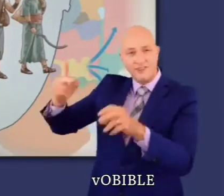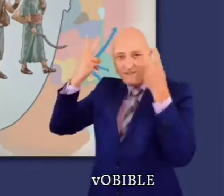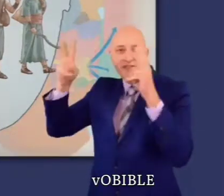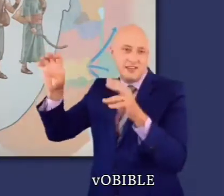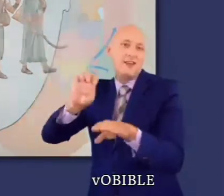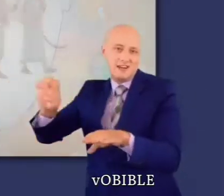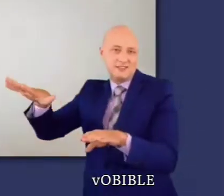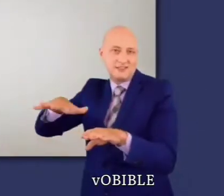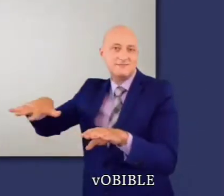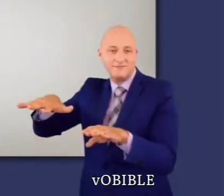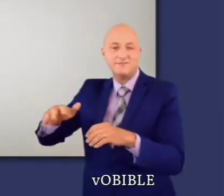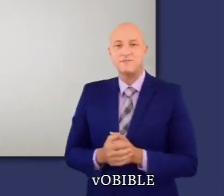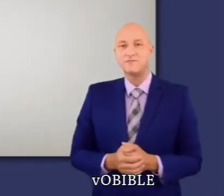Jourdain.